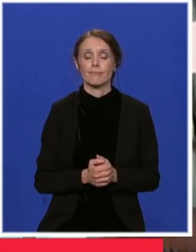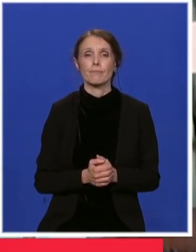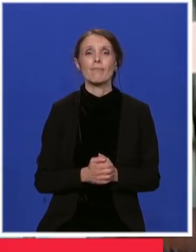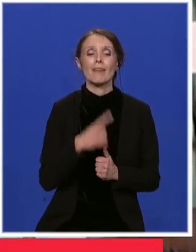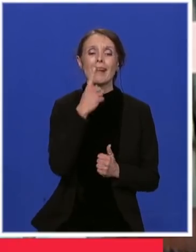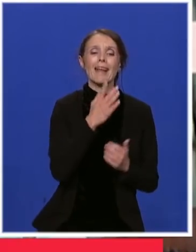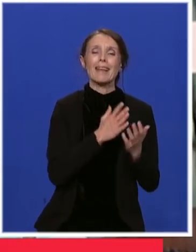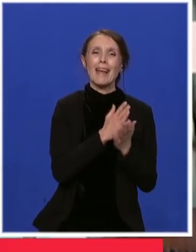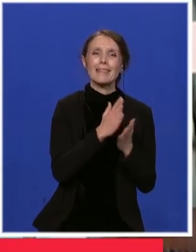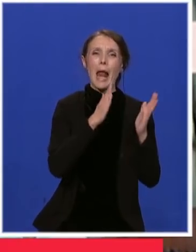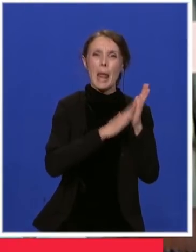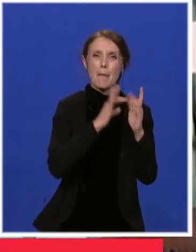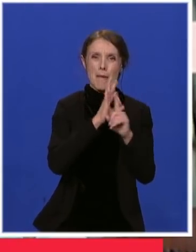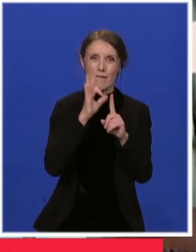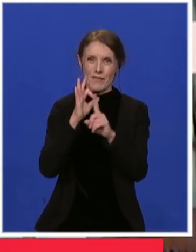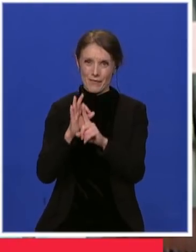Jedan je MFF,